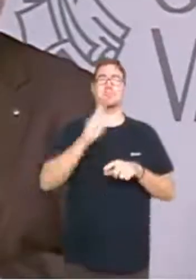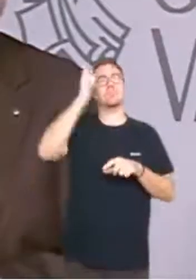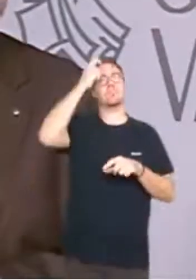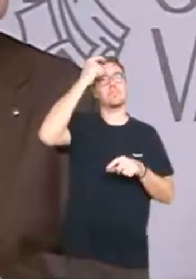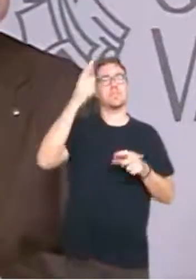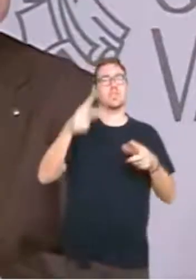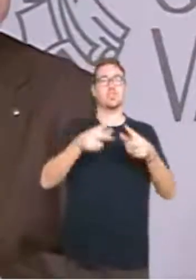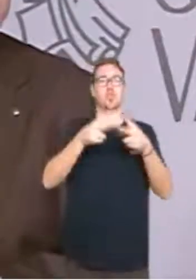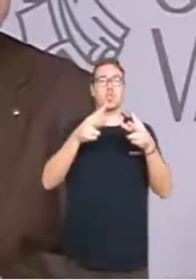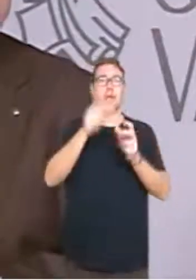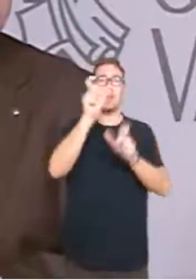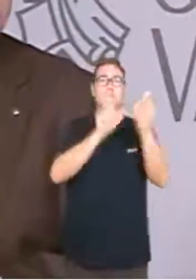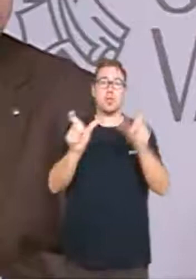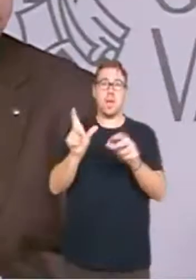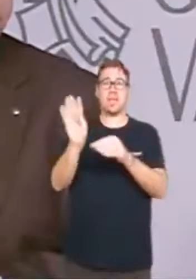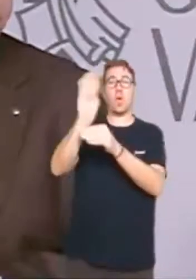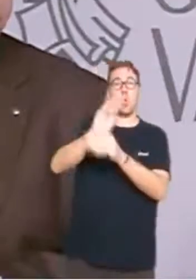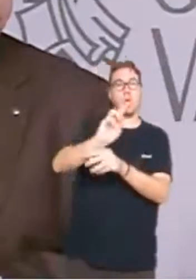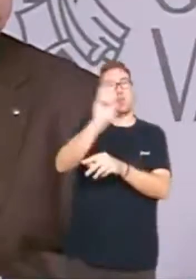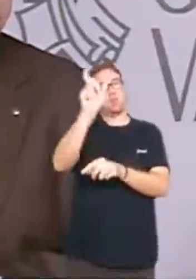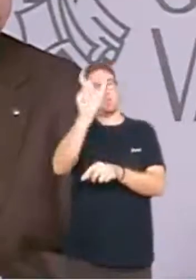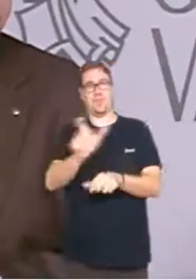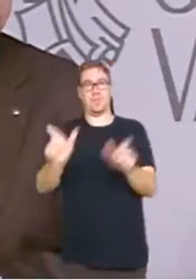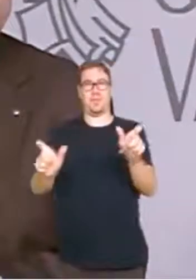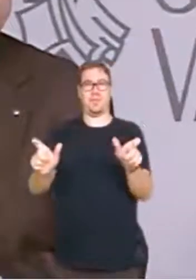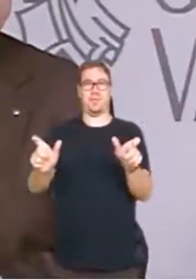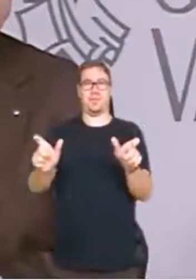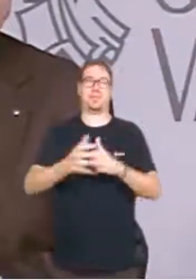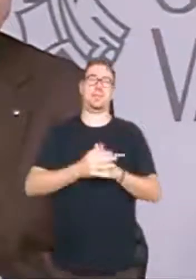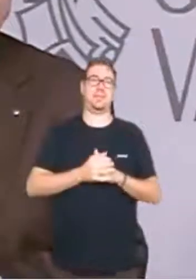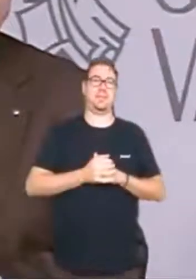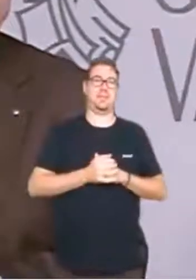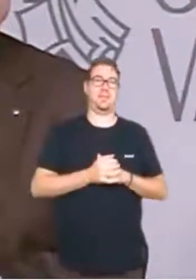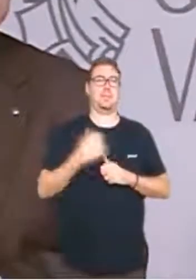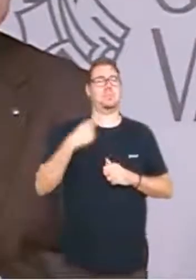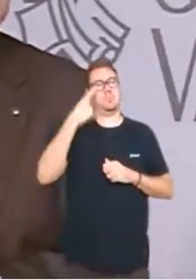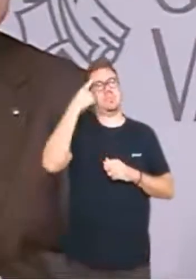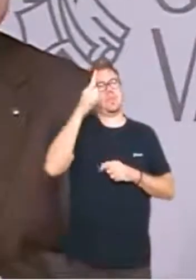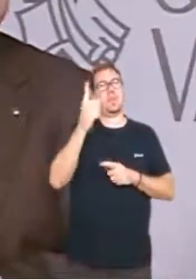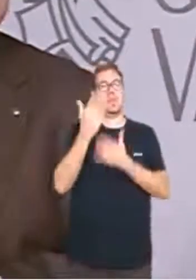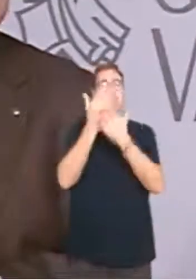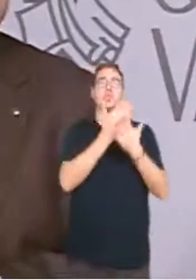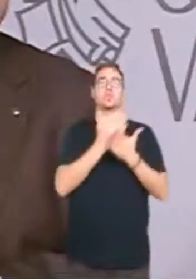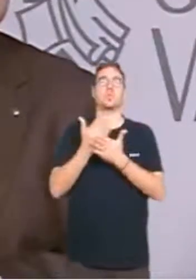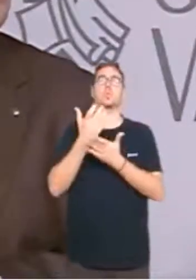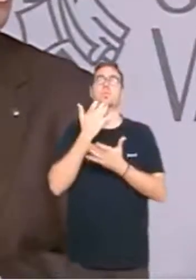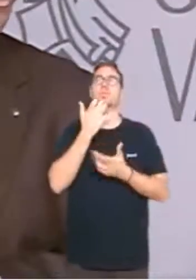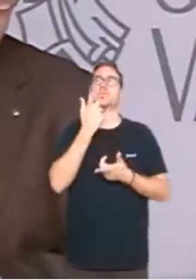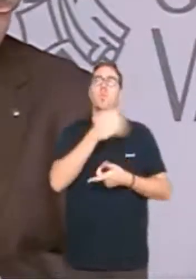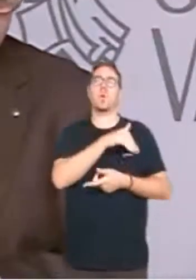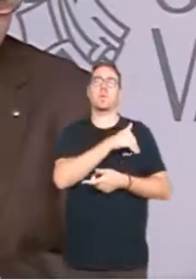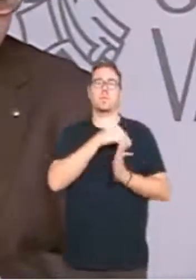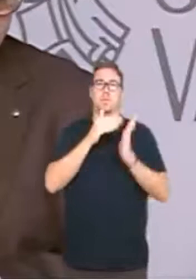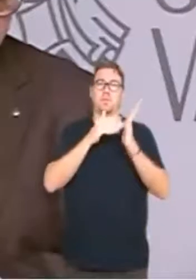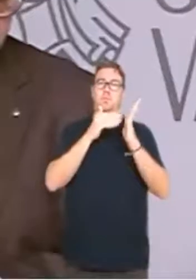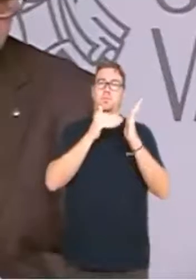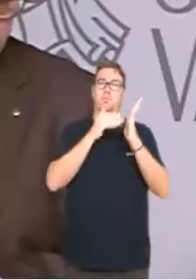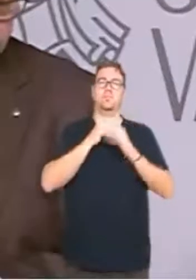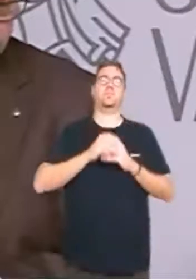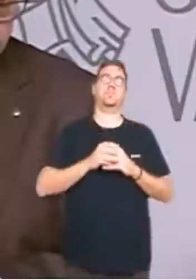societat de persones que cuiden a persones. Sabem que els estudis, per exemple, de la Universitat de València,